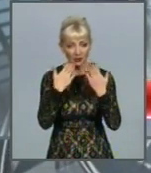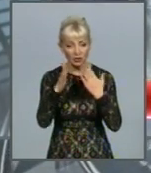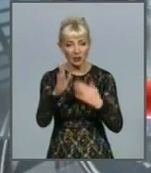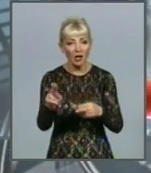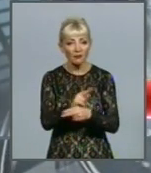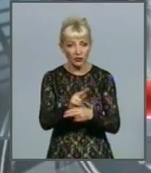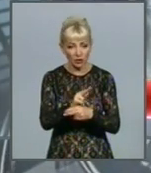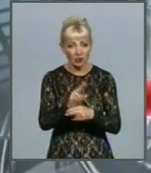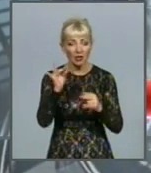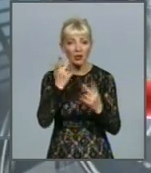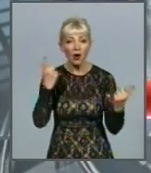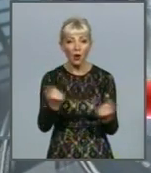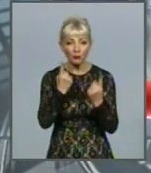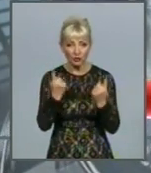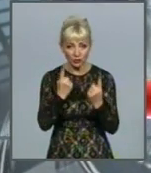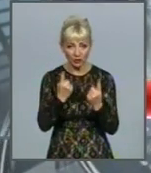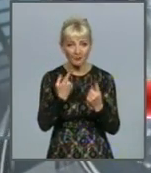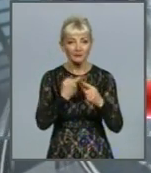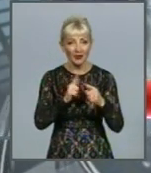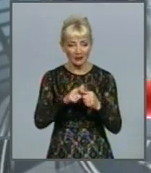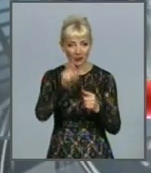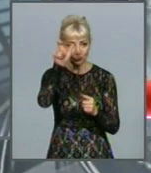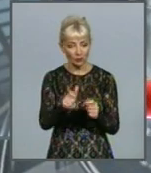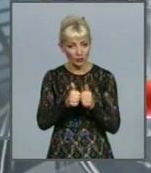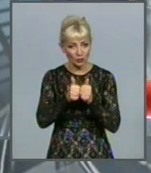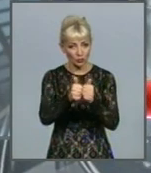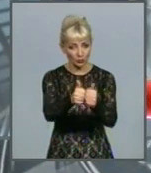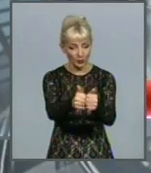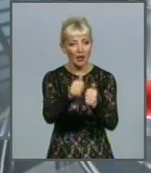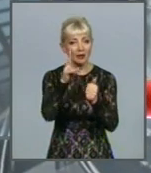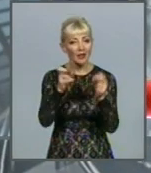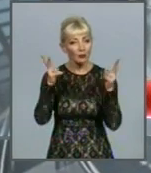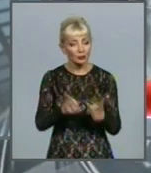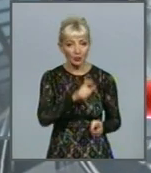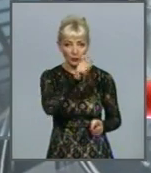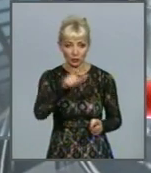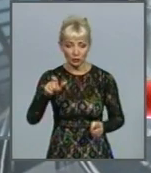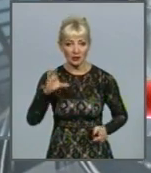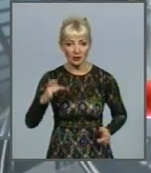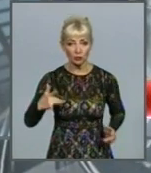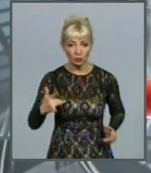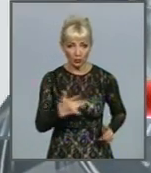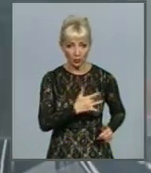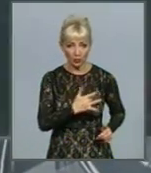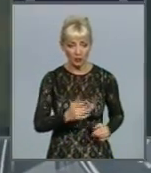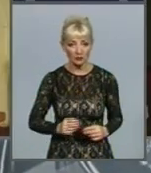лікуванні. Та, звичайно, соціальний супровід, орієнтований саме на потреби людей з туберкульозом.